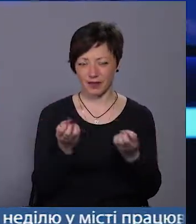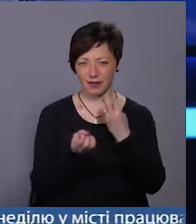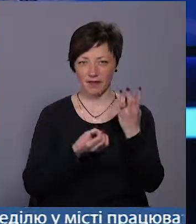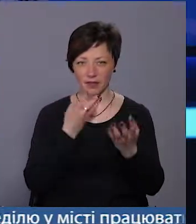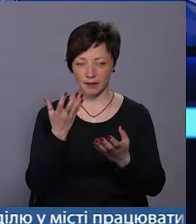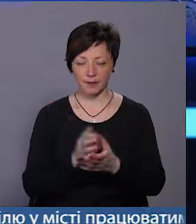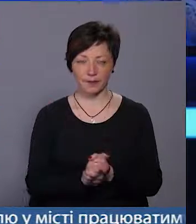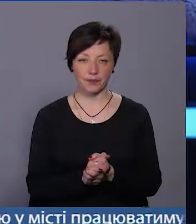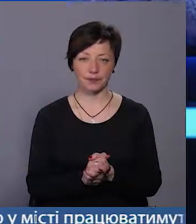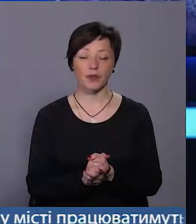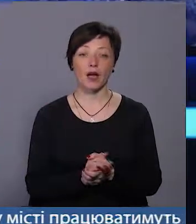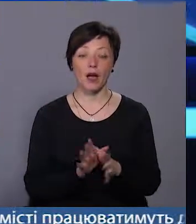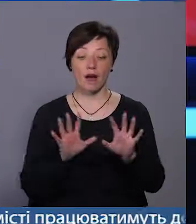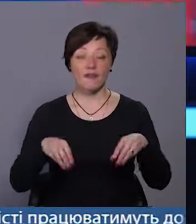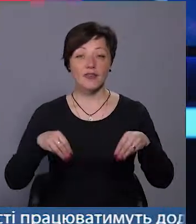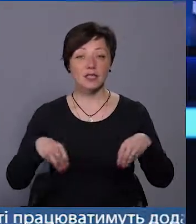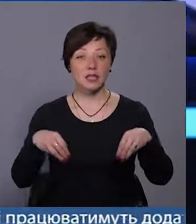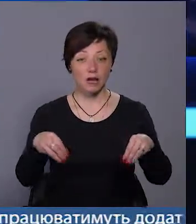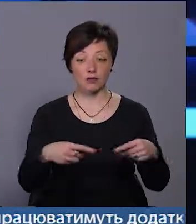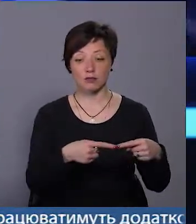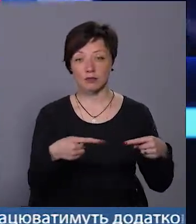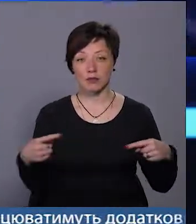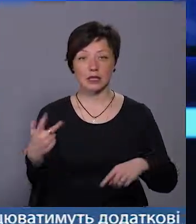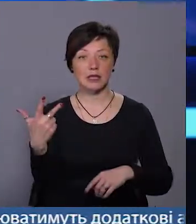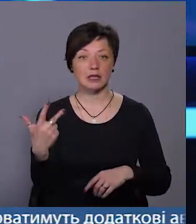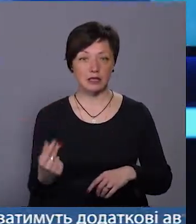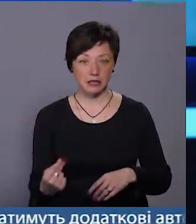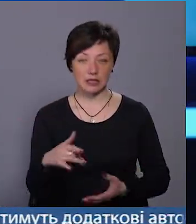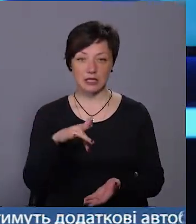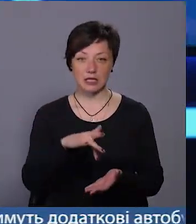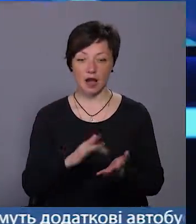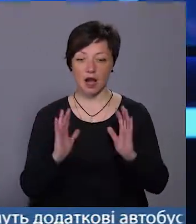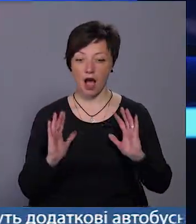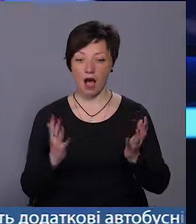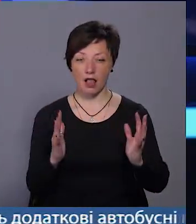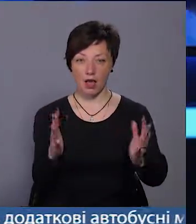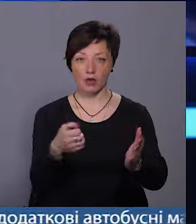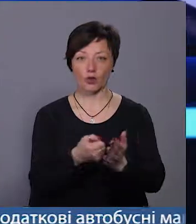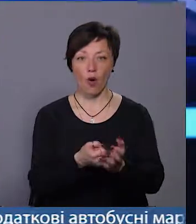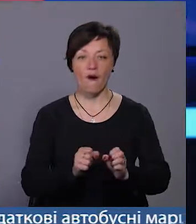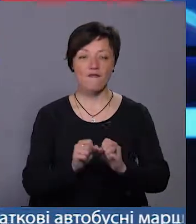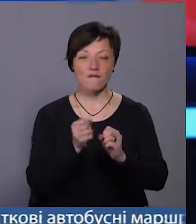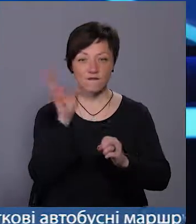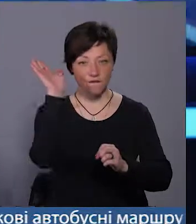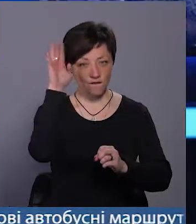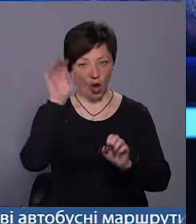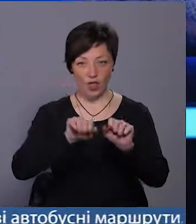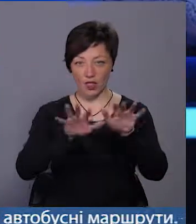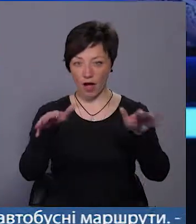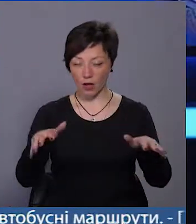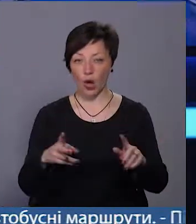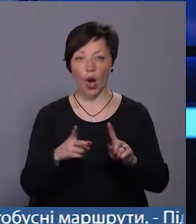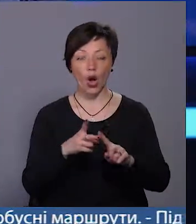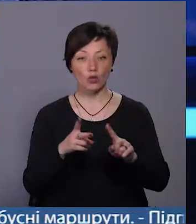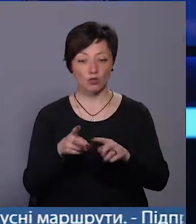та чорнобривці. Їх висаджуватимуть упродовж трьох днів на центральній алеї, що веде до фонтану. Другу партію квітів,